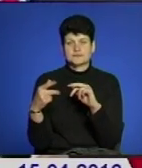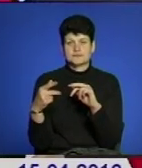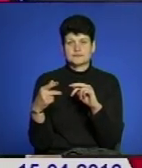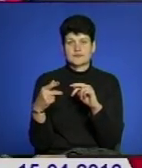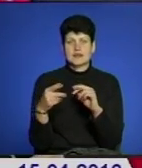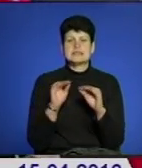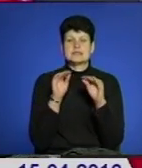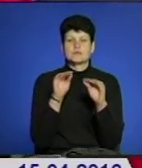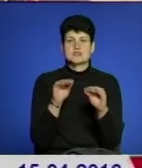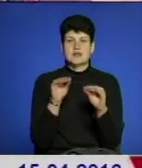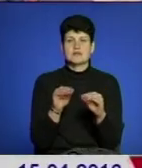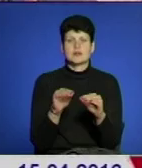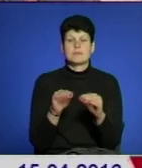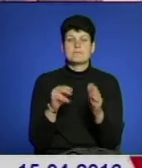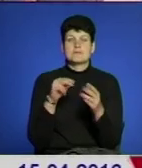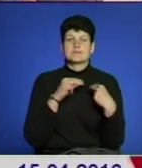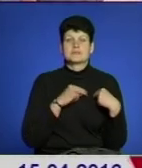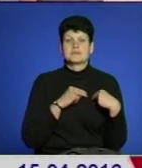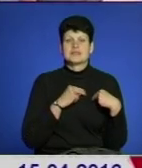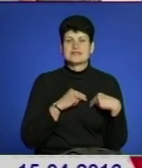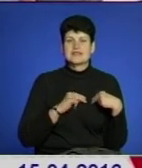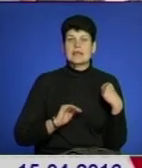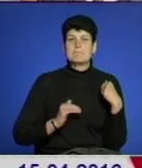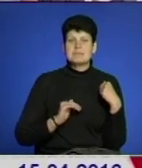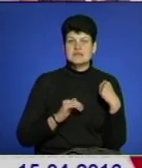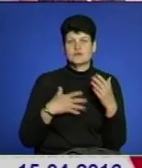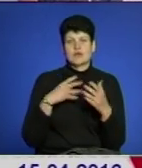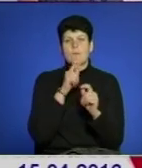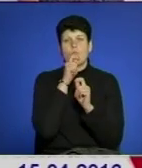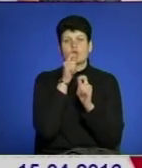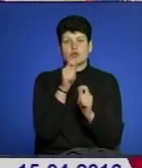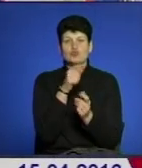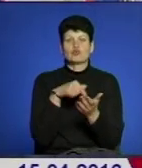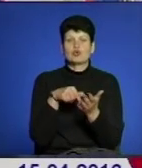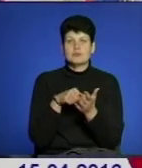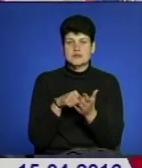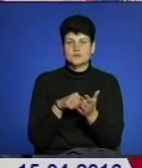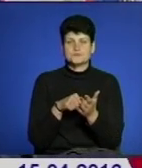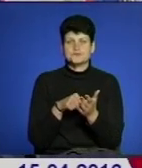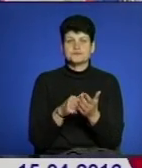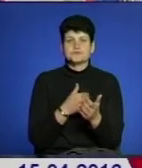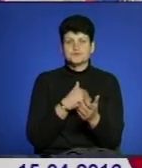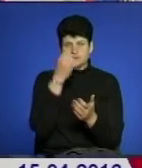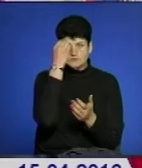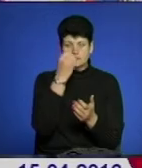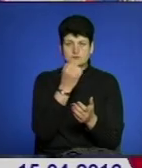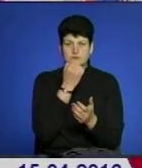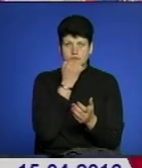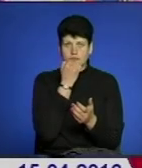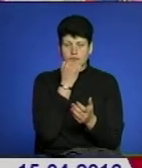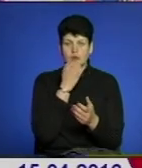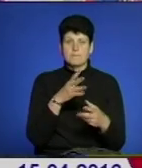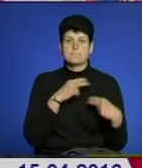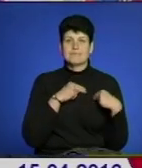Станцію встановили представники бізнесу власним коштом як подарунок для міста і його жителів. Користуючись нагодою хочу подякувати знову таки